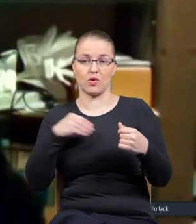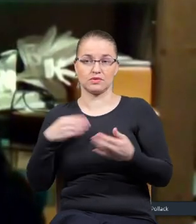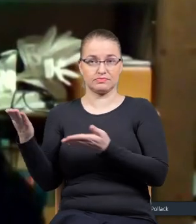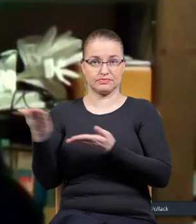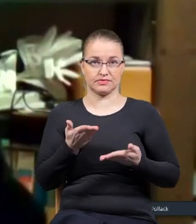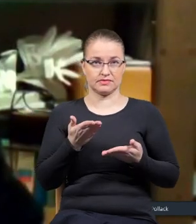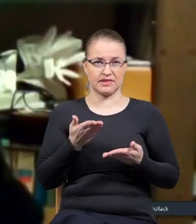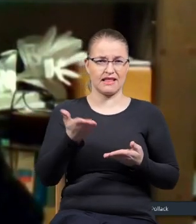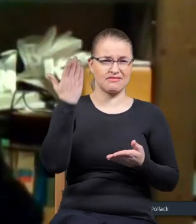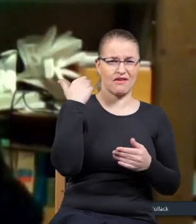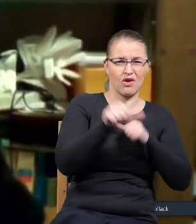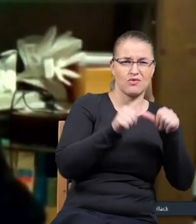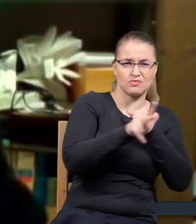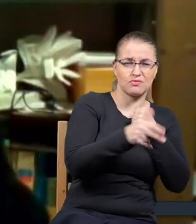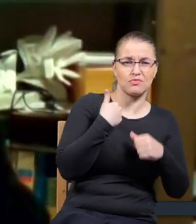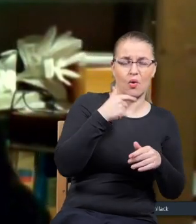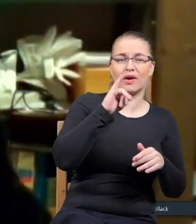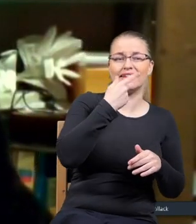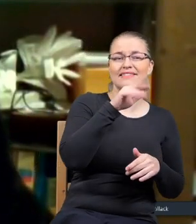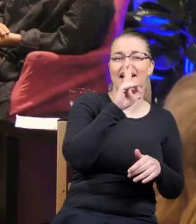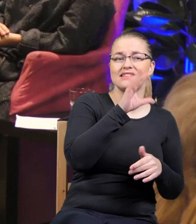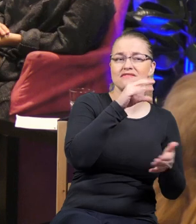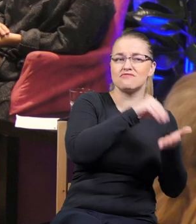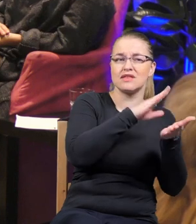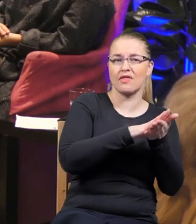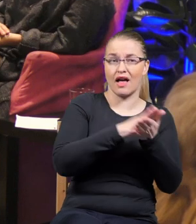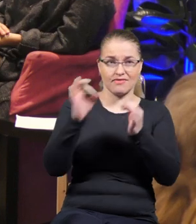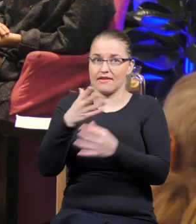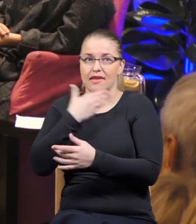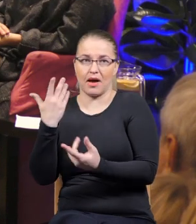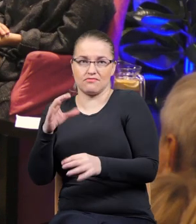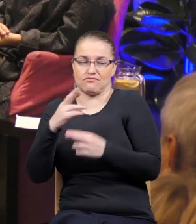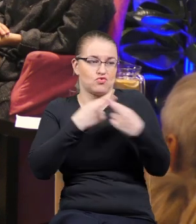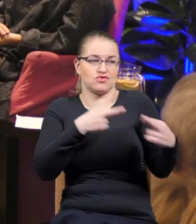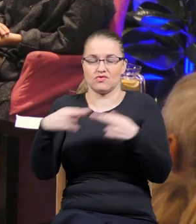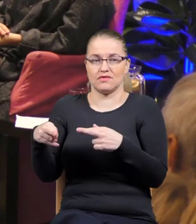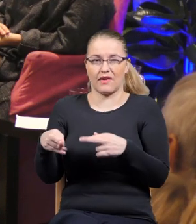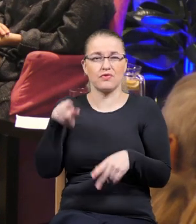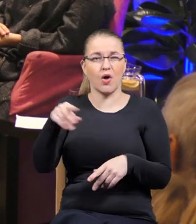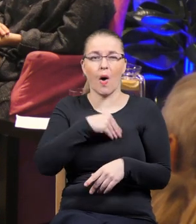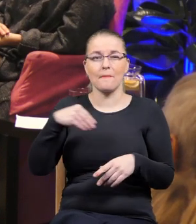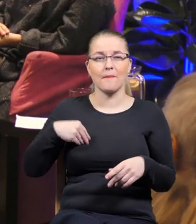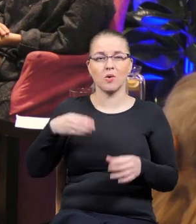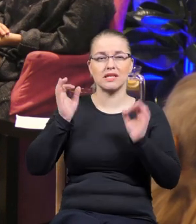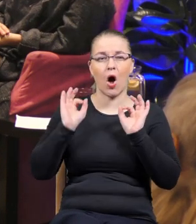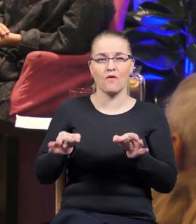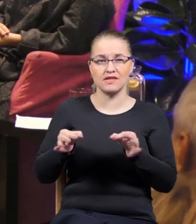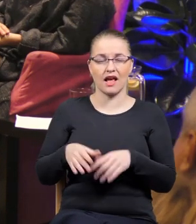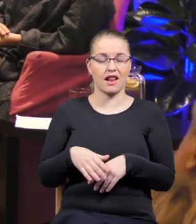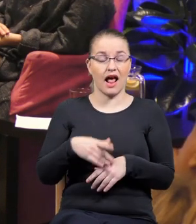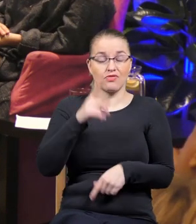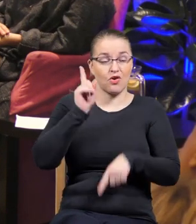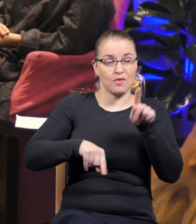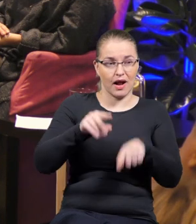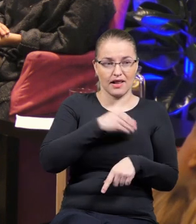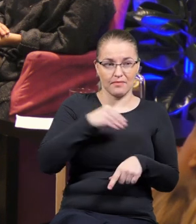indeksie. Co to jest za różnica? Tak, ale to jest Polska oficjalna, a to normalna